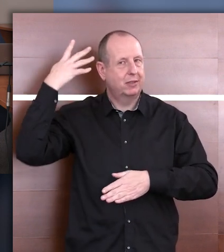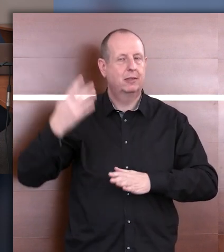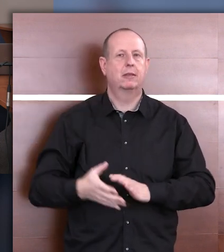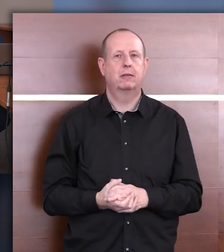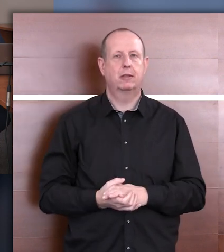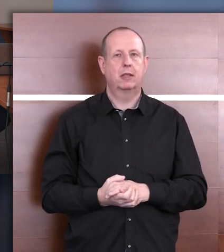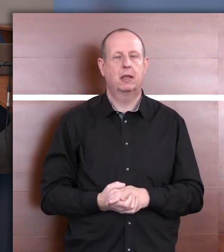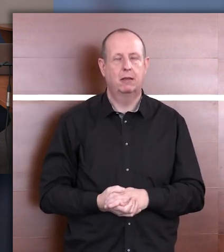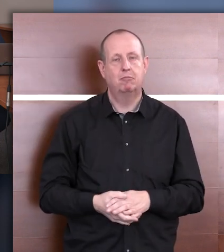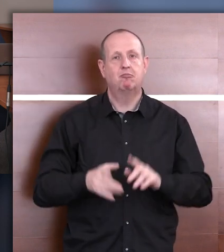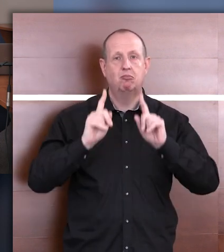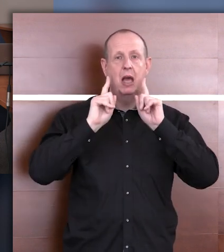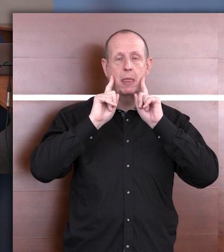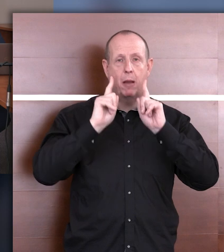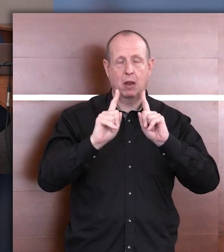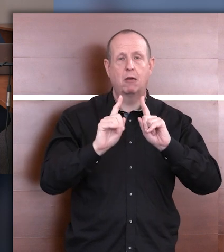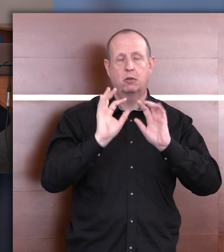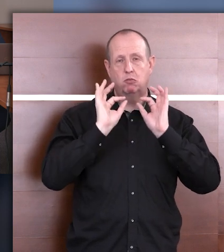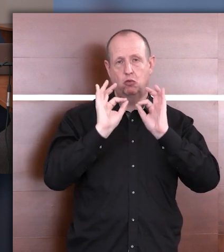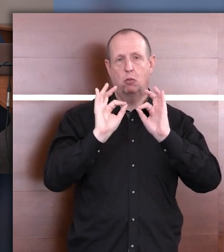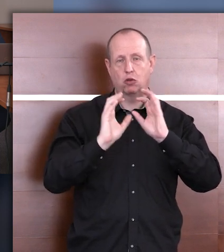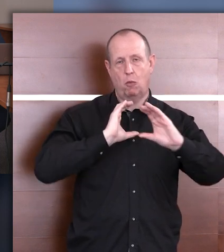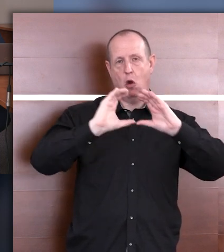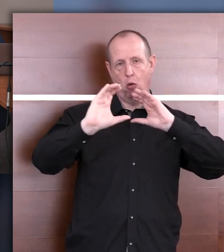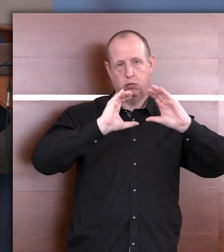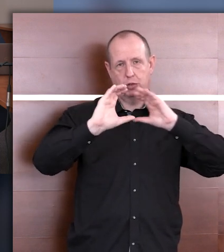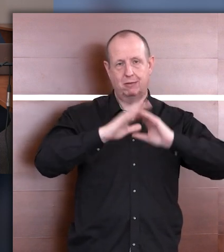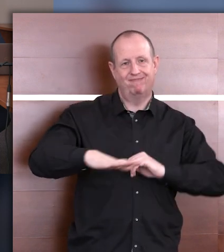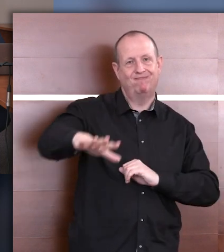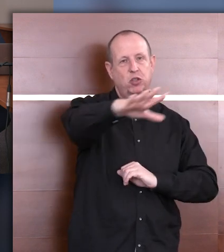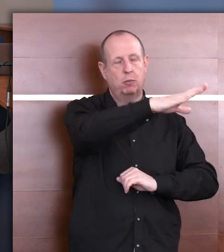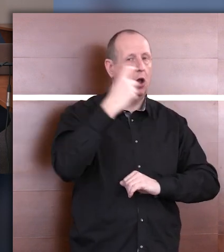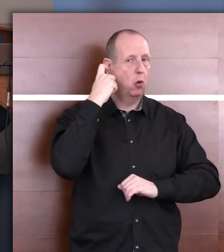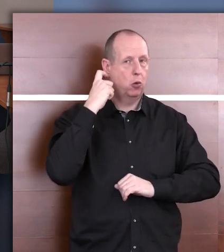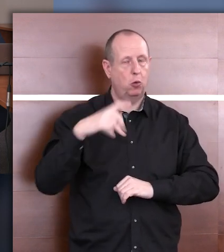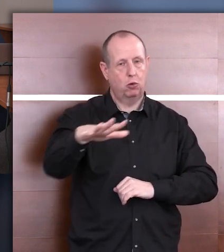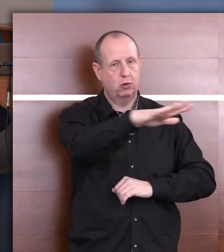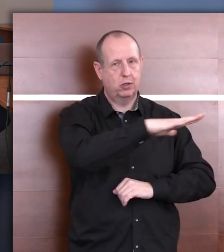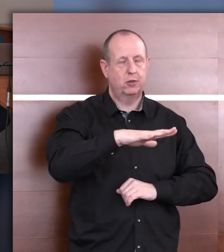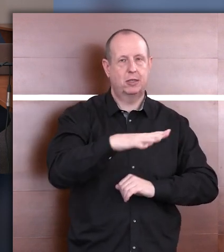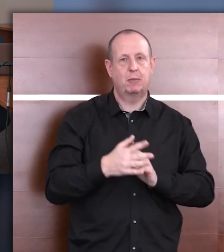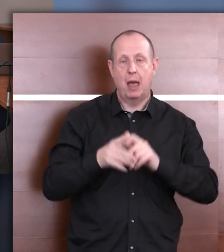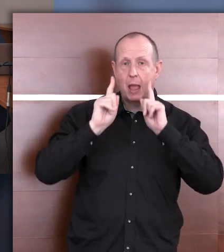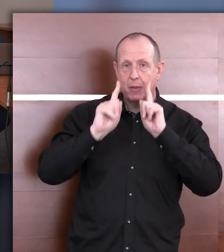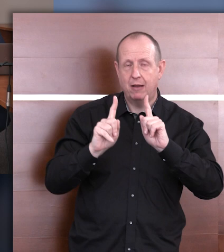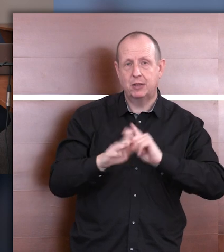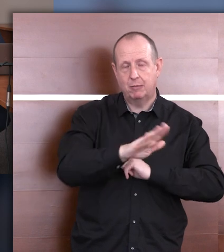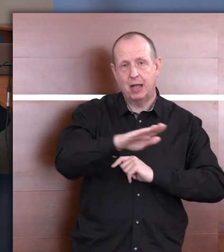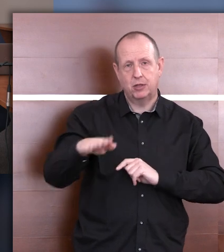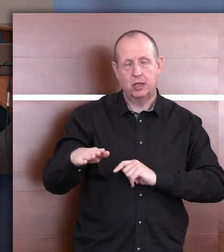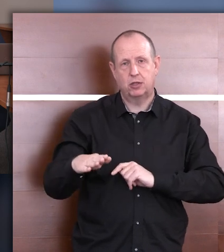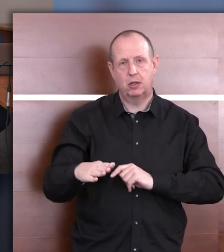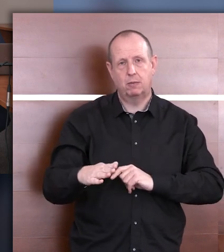naprawdę dobrze funkcjonowały wśród słyszących rówieśników. Czyli tak naprawdę były to dzieci, które nawyły